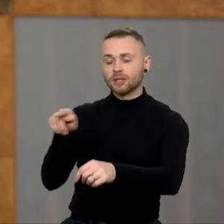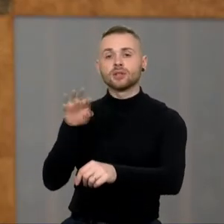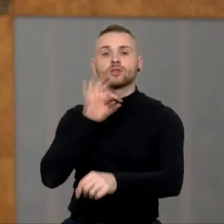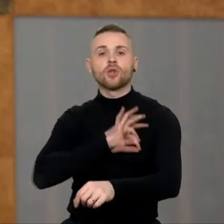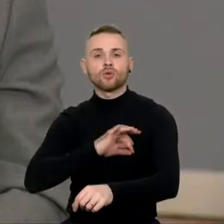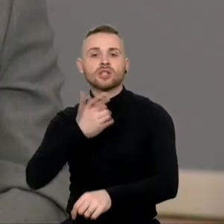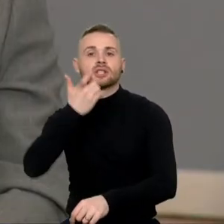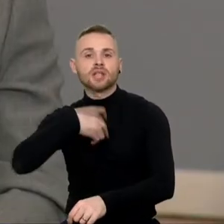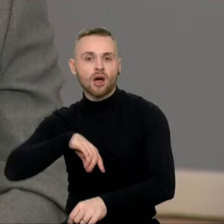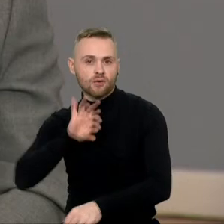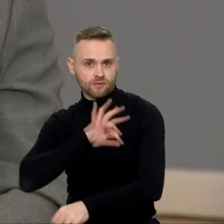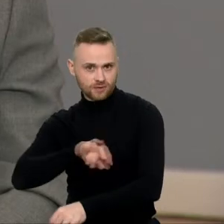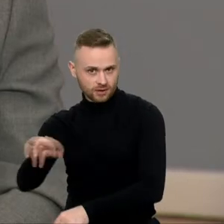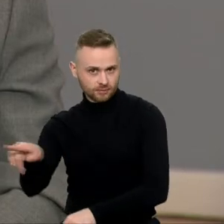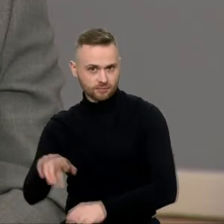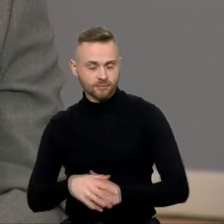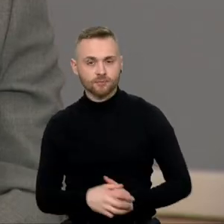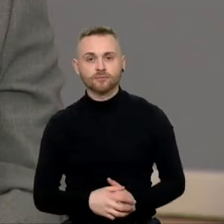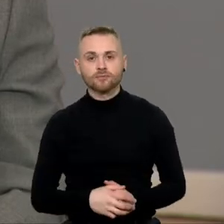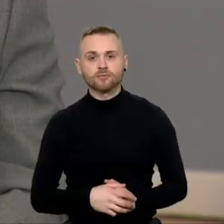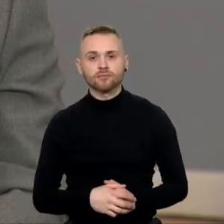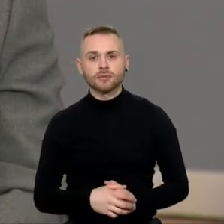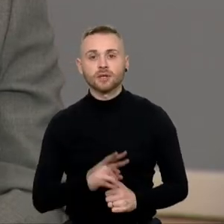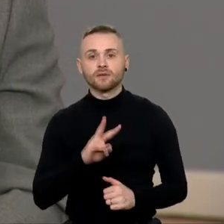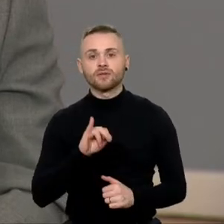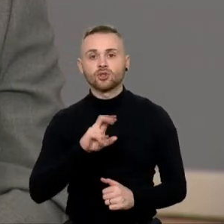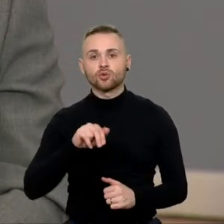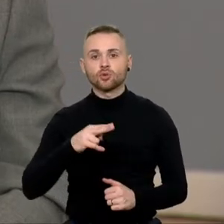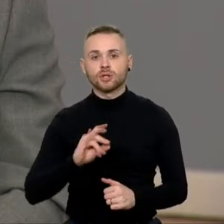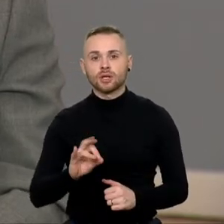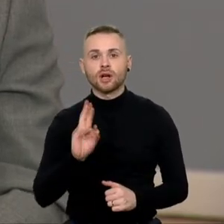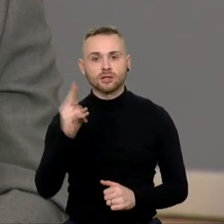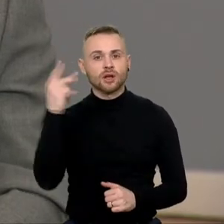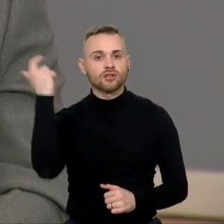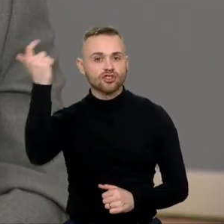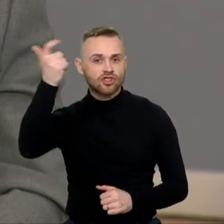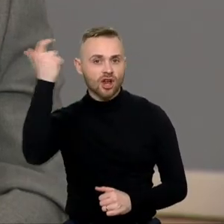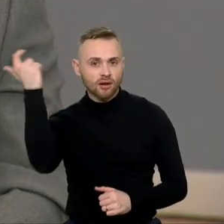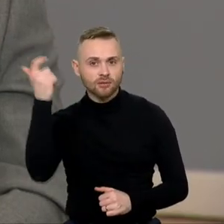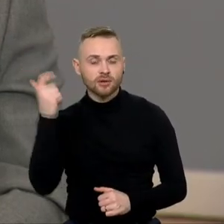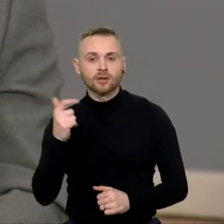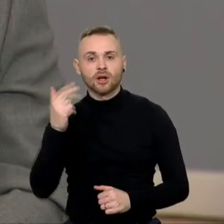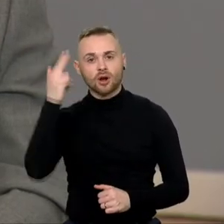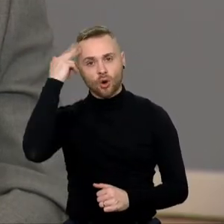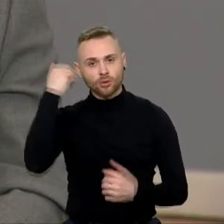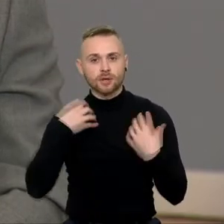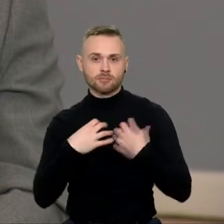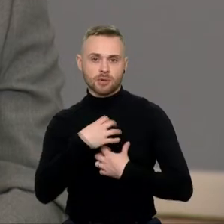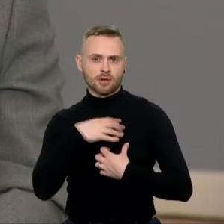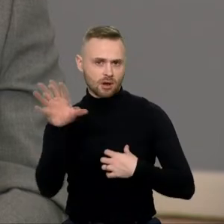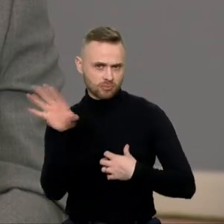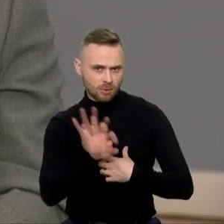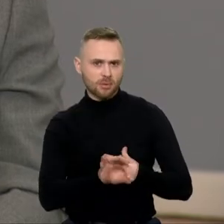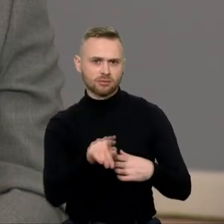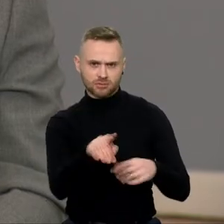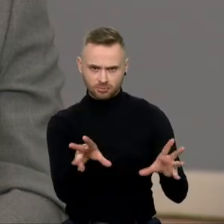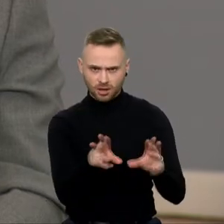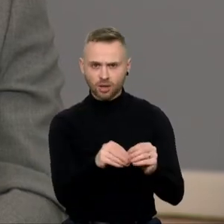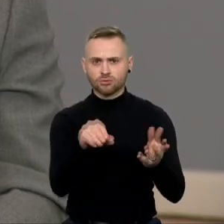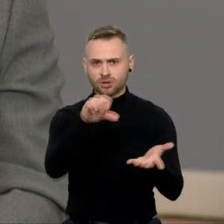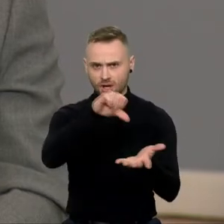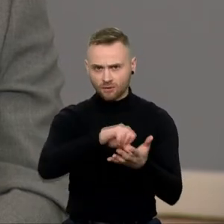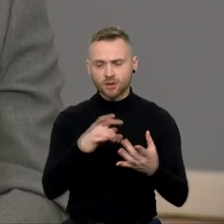savo naudai. Ar nemano tada, kad vienas vičiūnų savininkų, Kauno meras, su kuriuo jums ir pačiam tenka dalyvaut viešuose